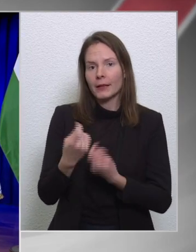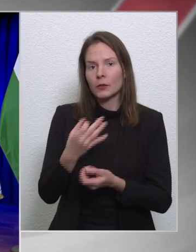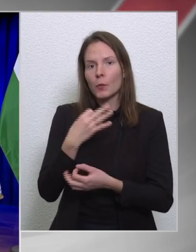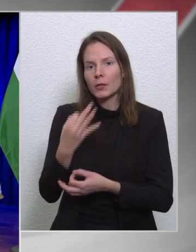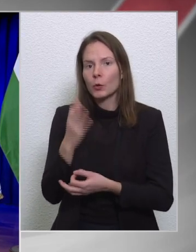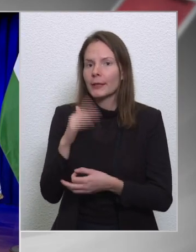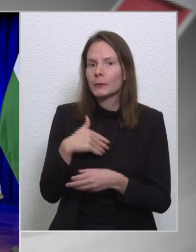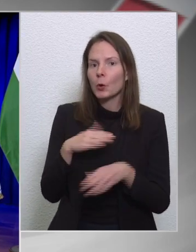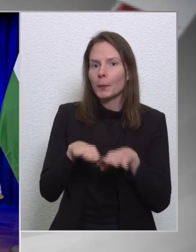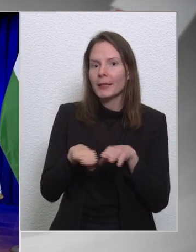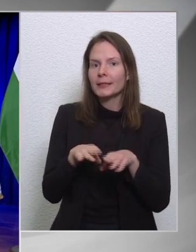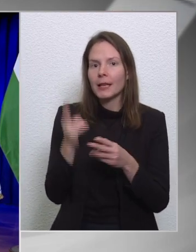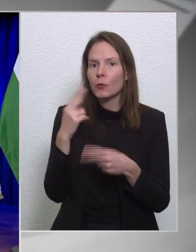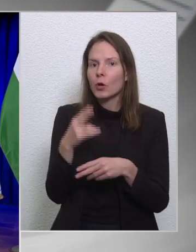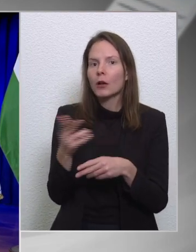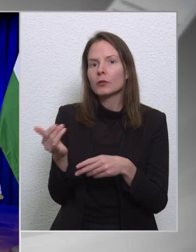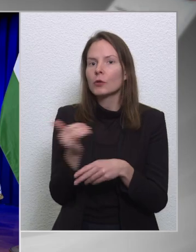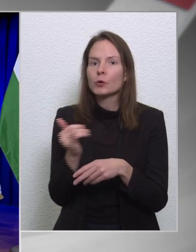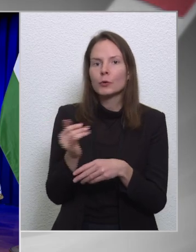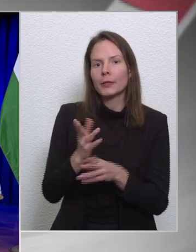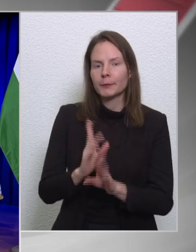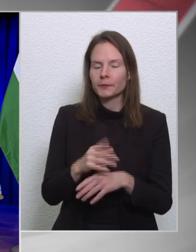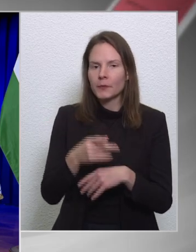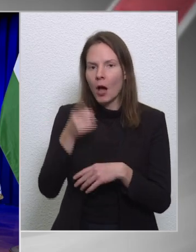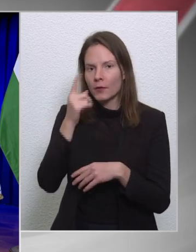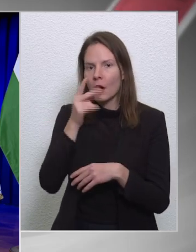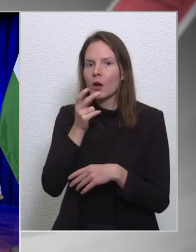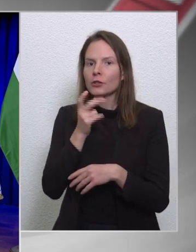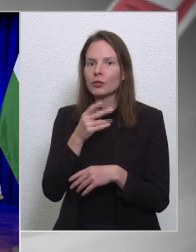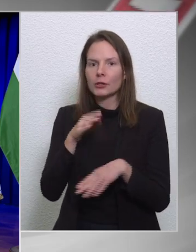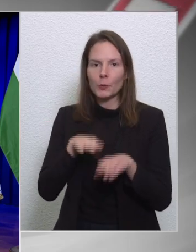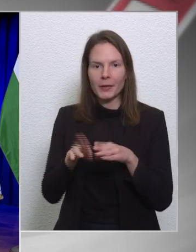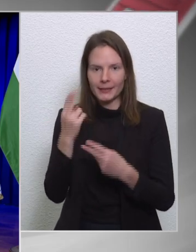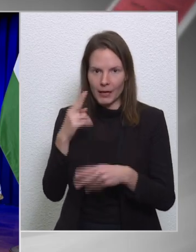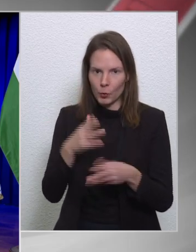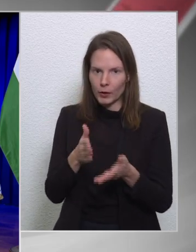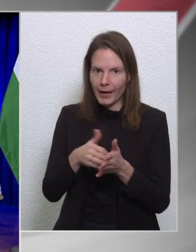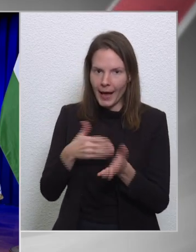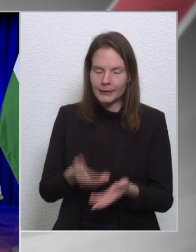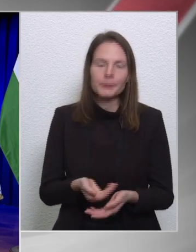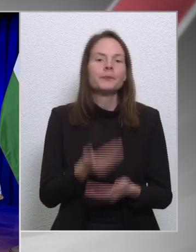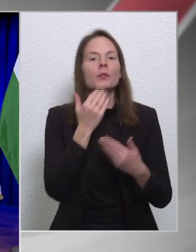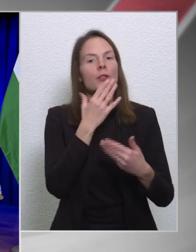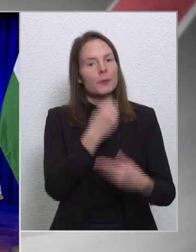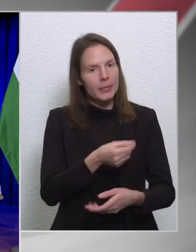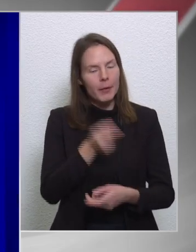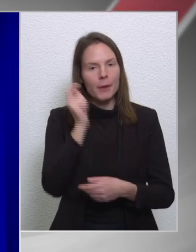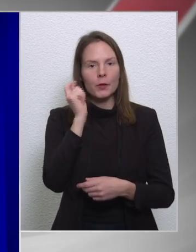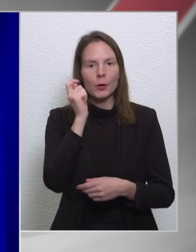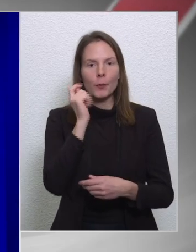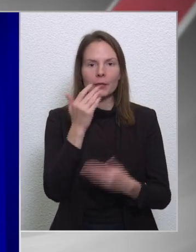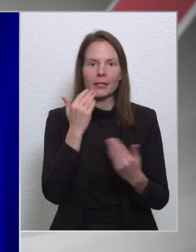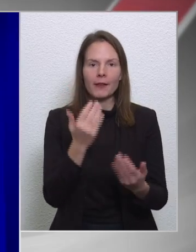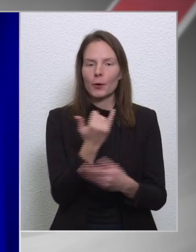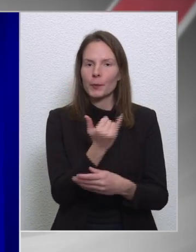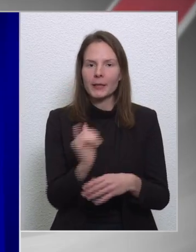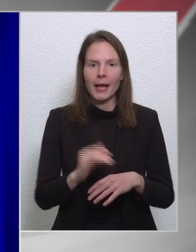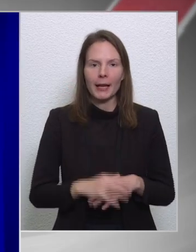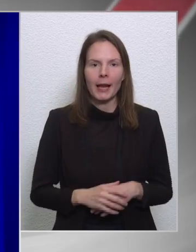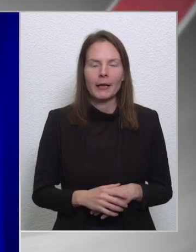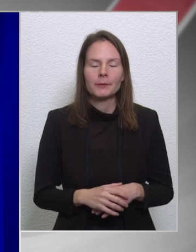szót, nem tudom, miniszter úr, a közöki, Namracis miniszter úr kérd. Köszönöm szépen, én is jó napot kívánok mindenkinek!